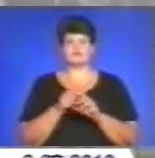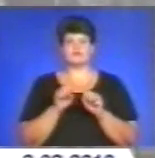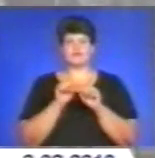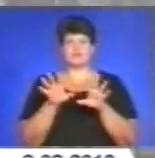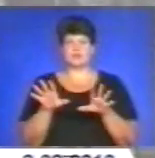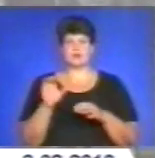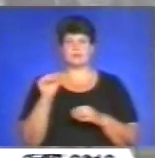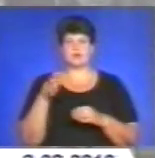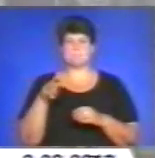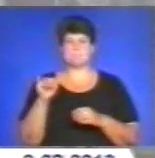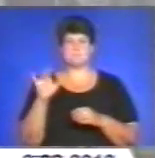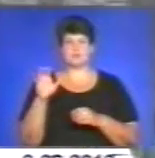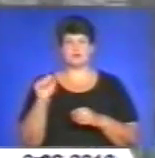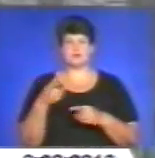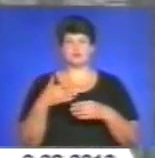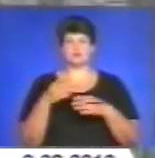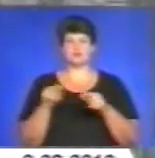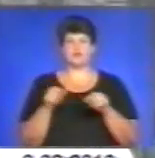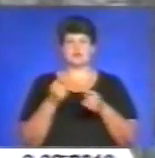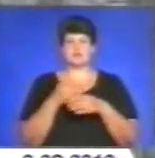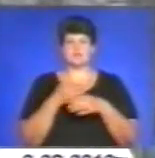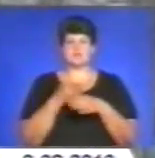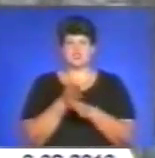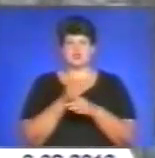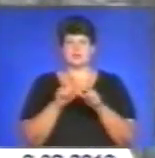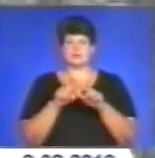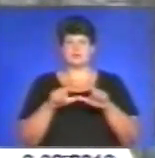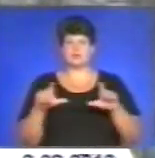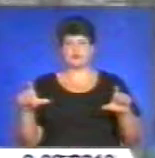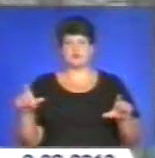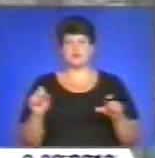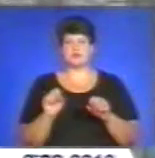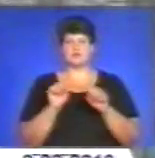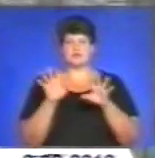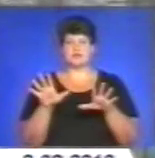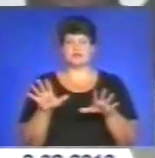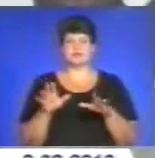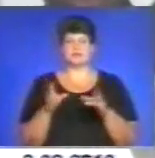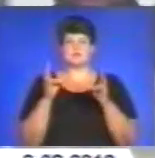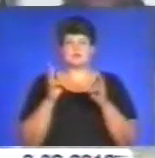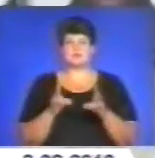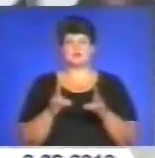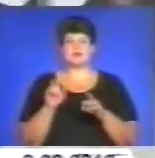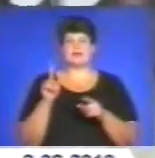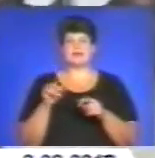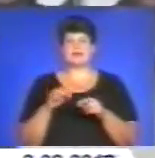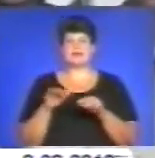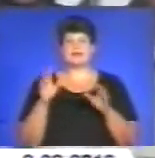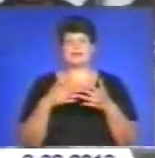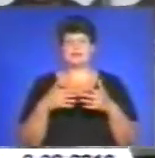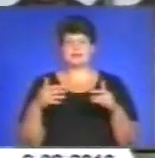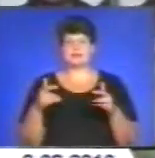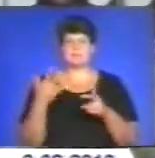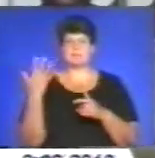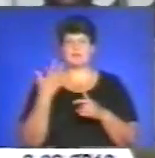капремонті через утворення тріщини в аміакопроводі, стався виток небезпечної концентрованої рідини. П'ятеро загиблих мали усі